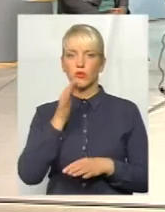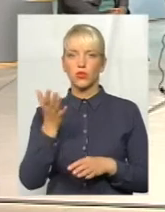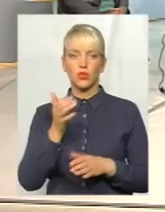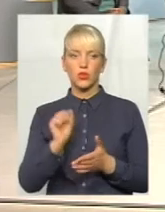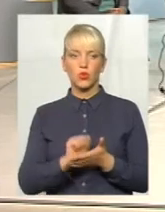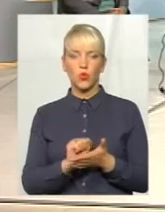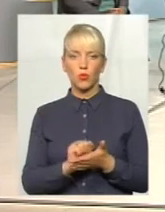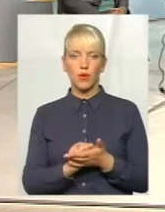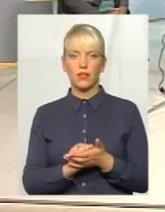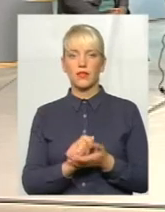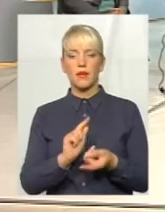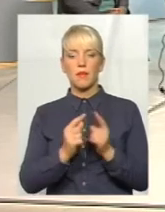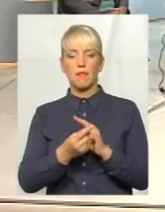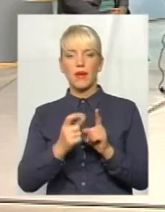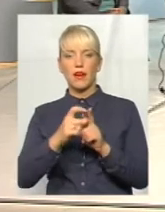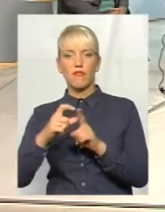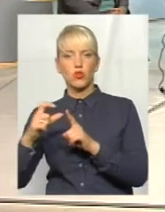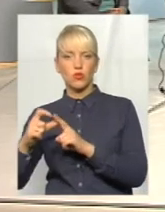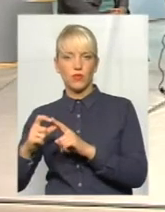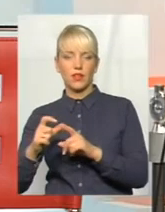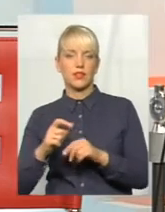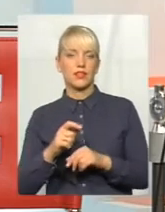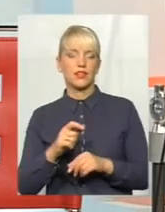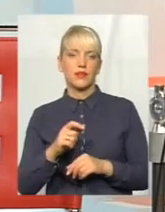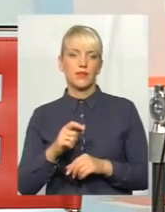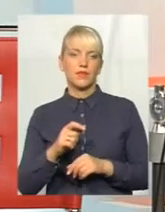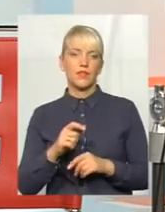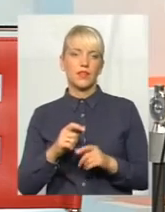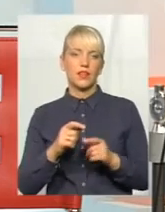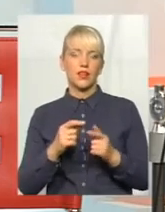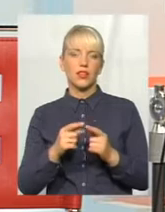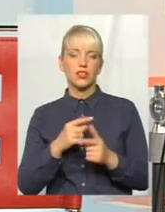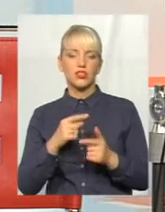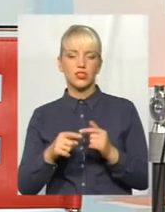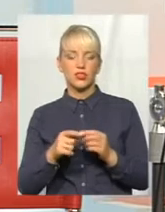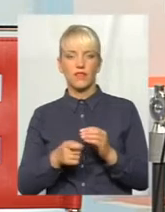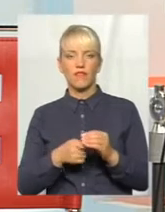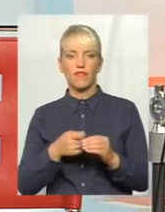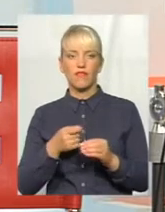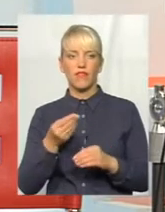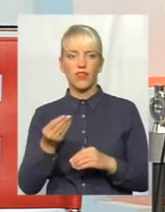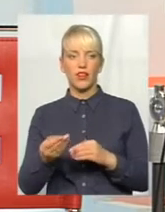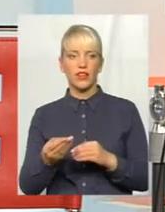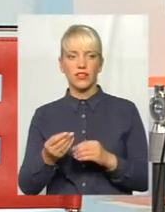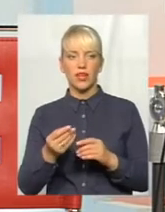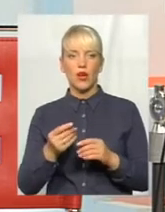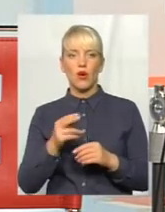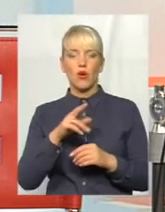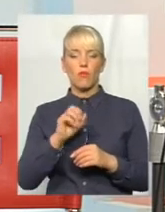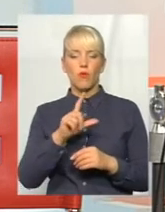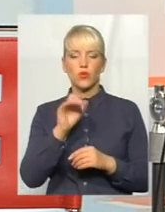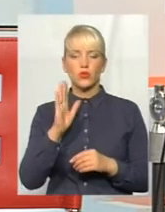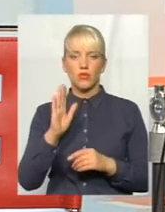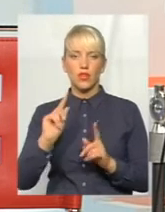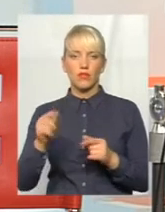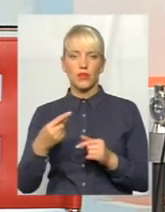перефразувати речення чи викласти ту саму позовну вимогу в